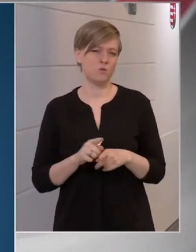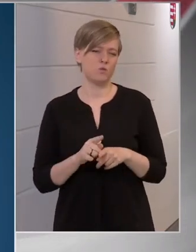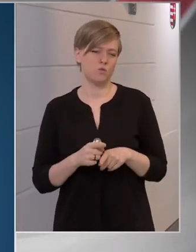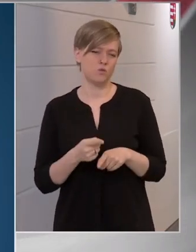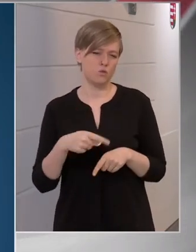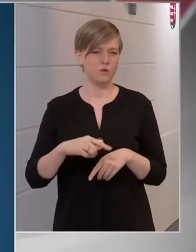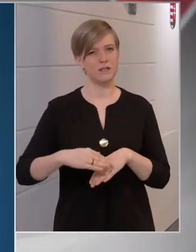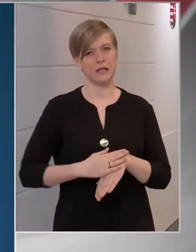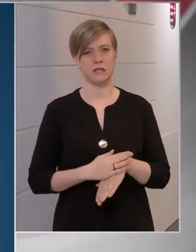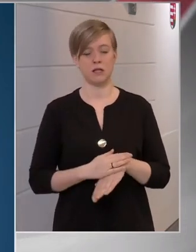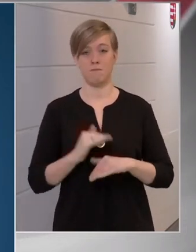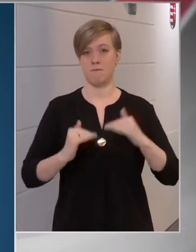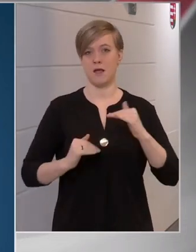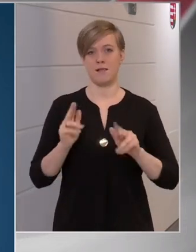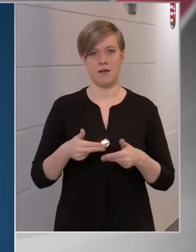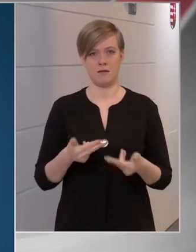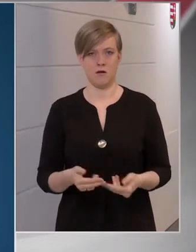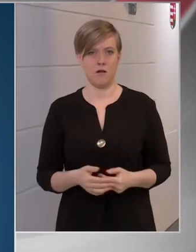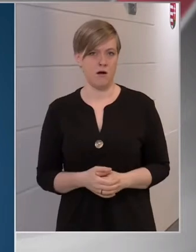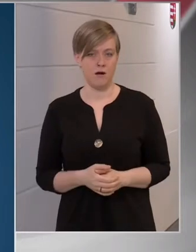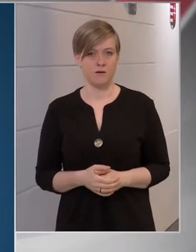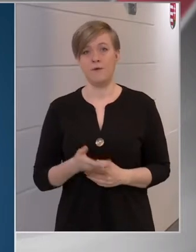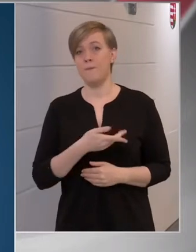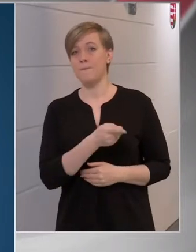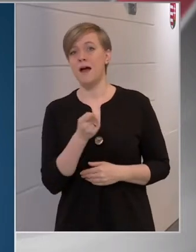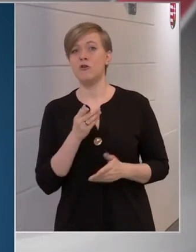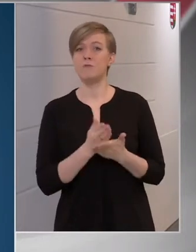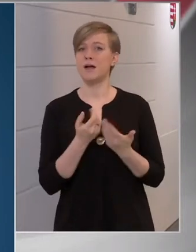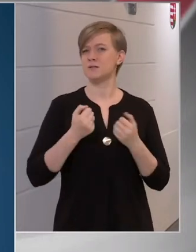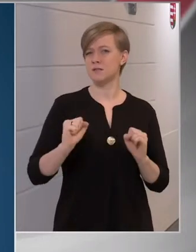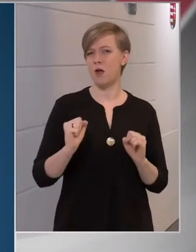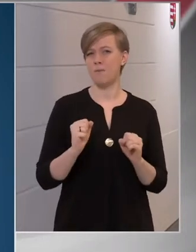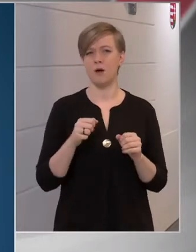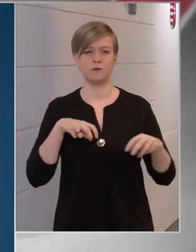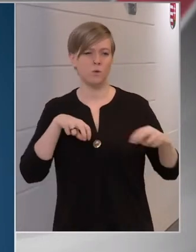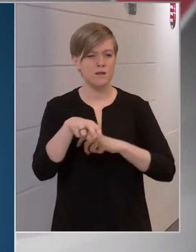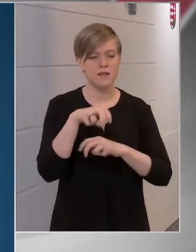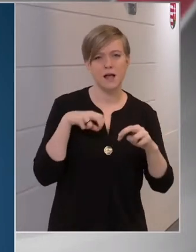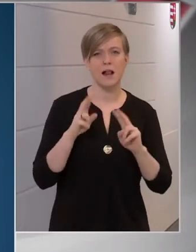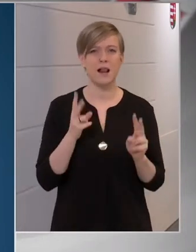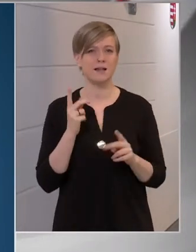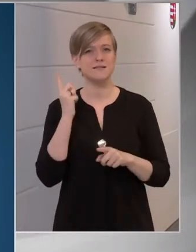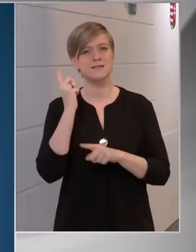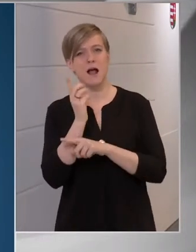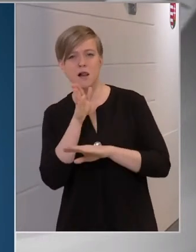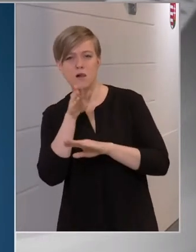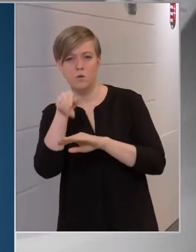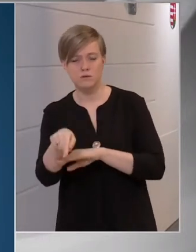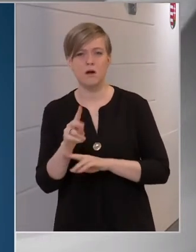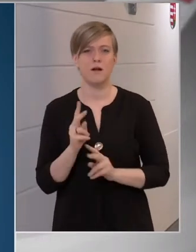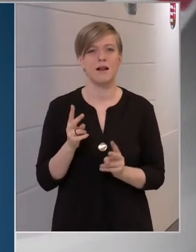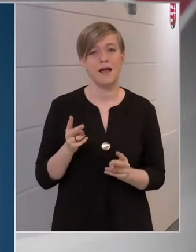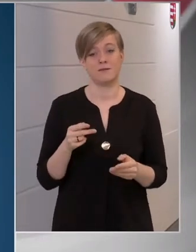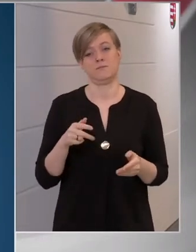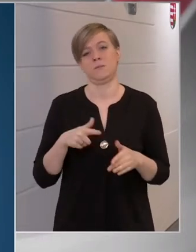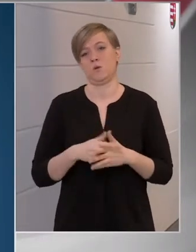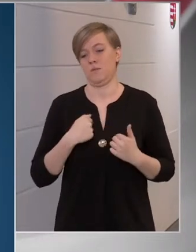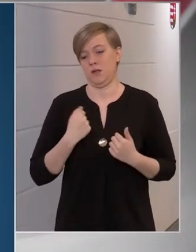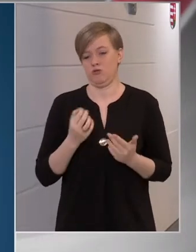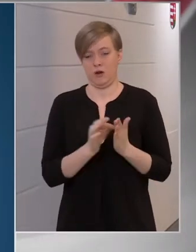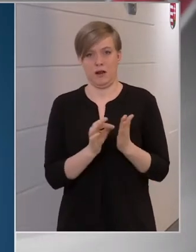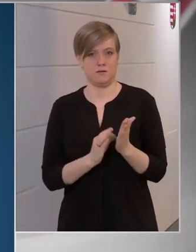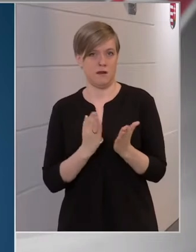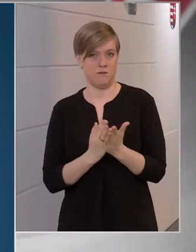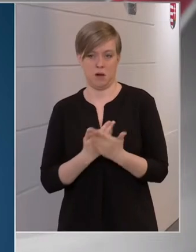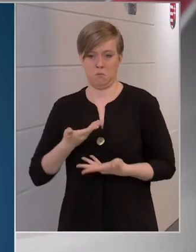érzik, hogy méltánytalan, ha valaki más már szabad, közlekedhet, szállodába mehet, miközben ő is regisztrált az